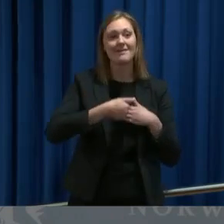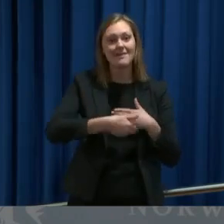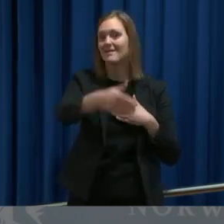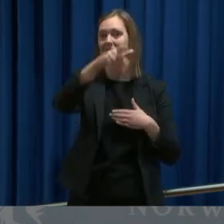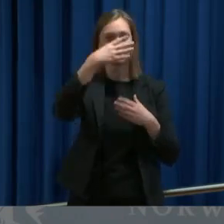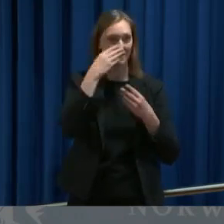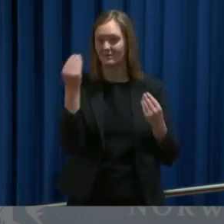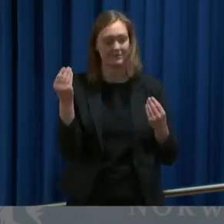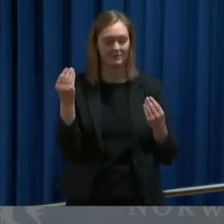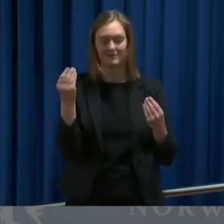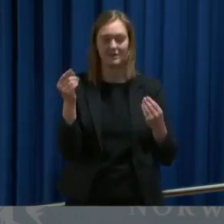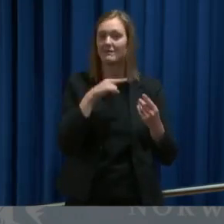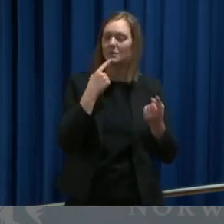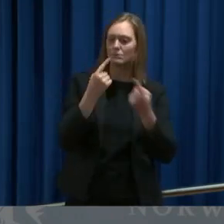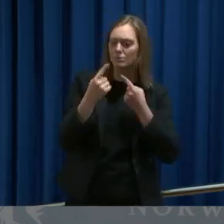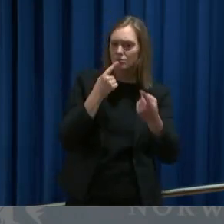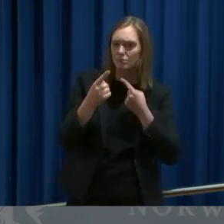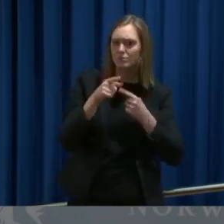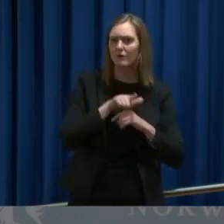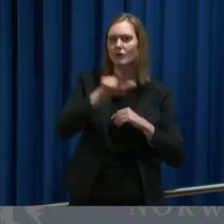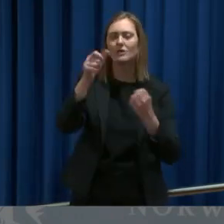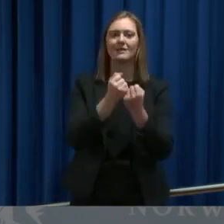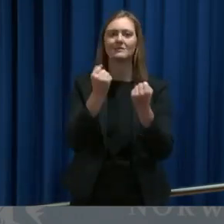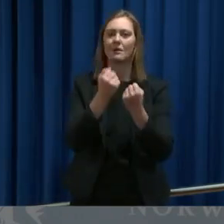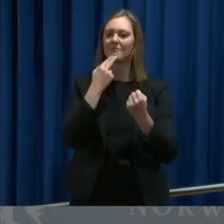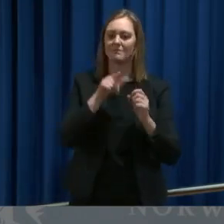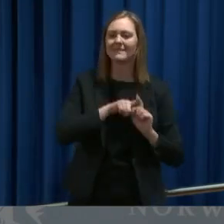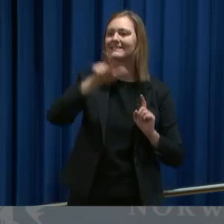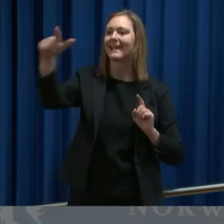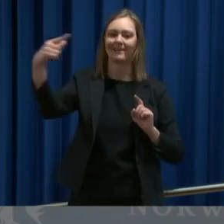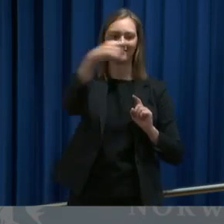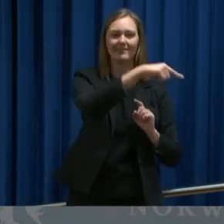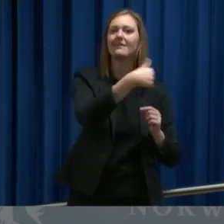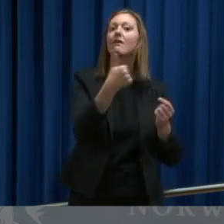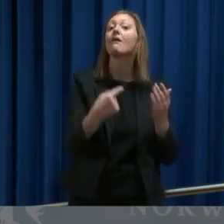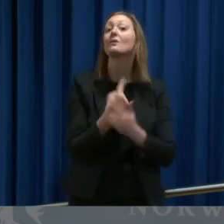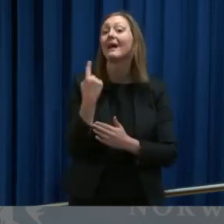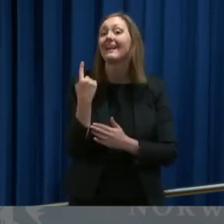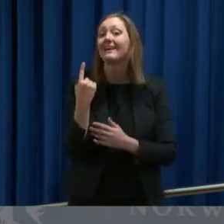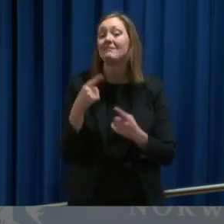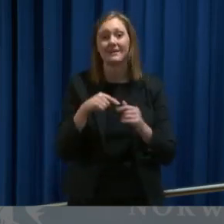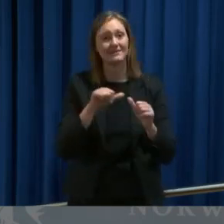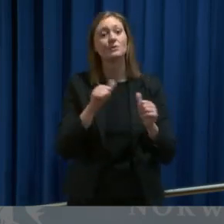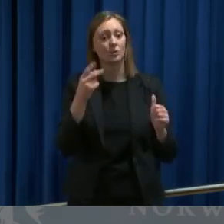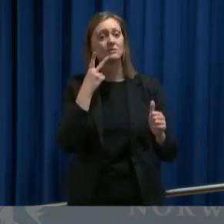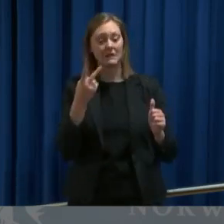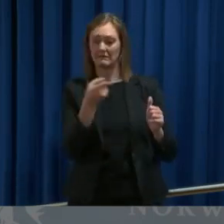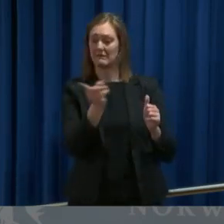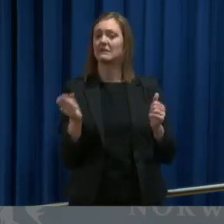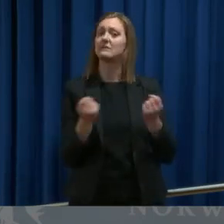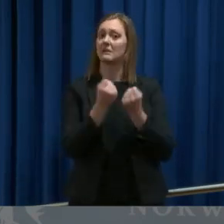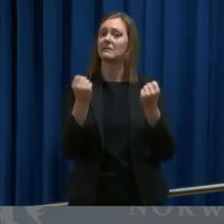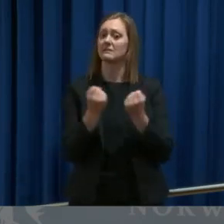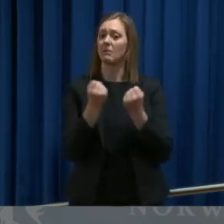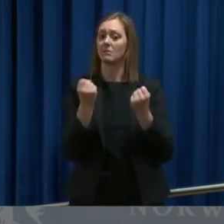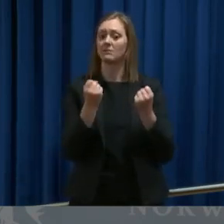snakker nå med flyselskapene om hvilke strekninger som er aktuelle men det vil i hovedsak gjelde der selskapene